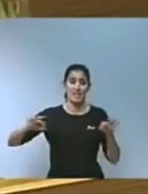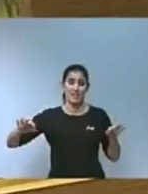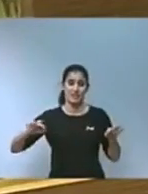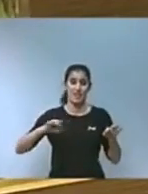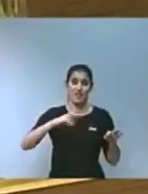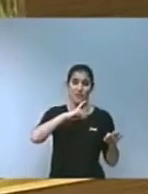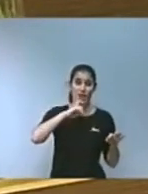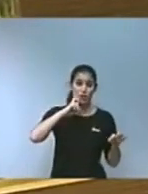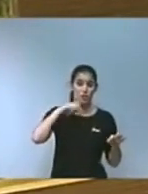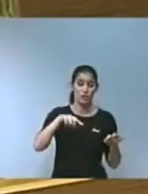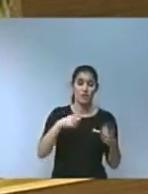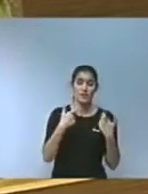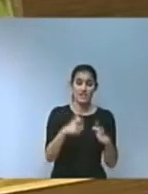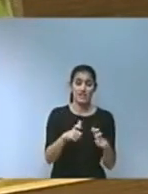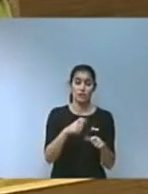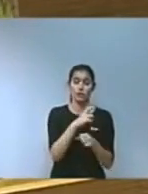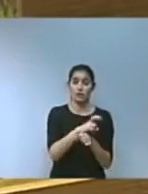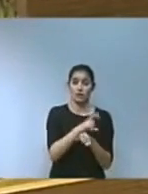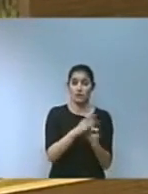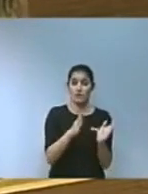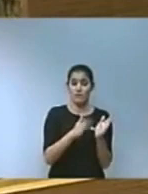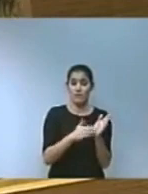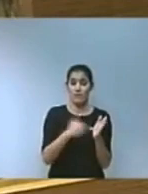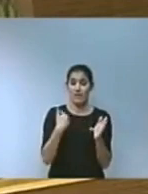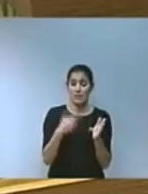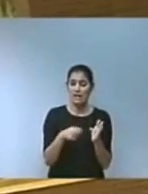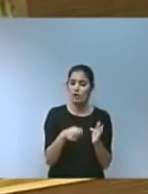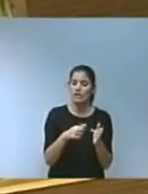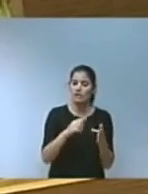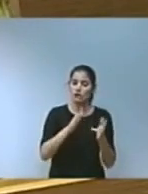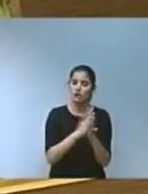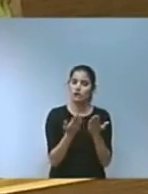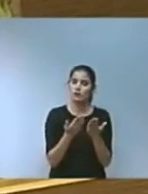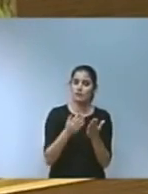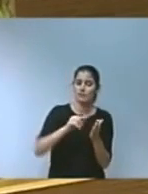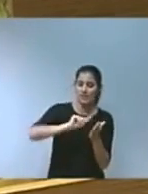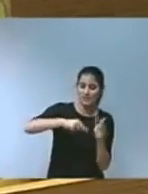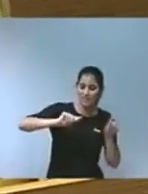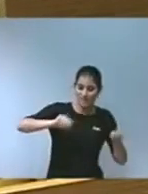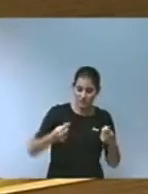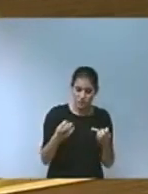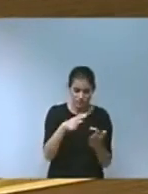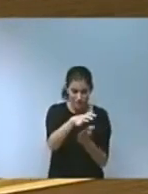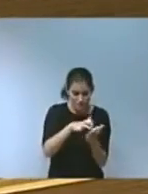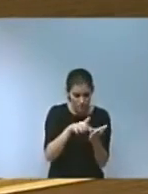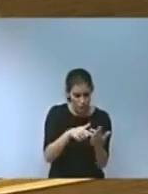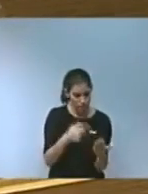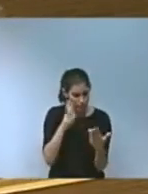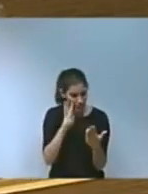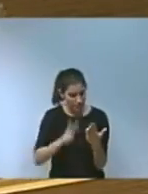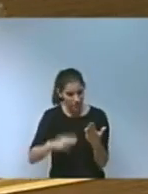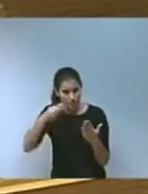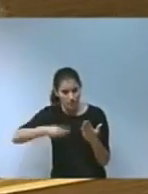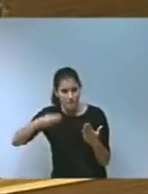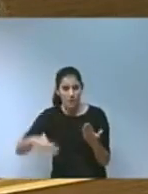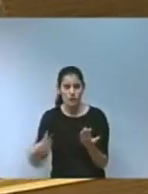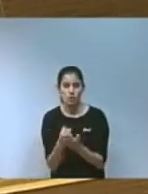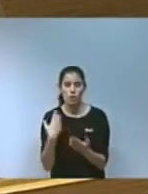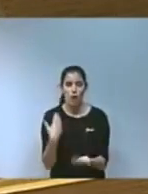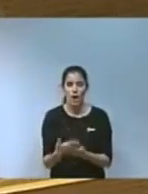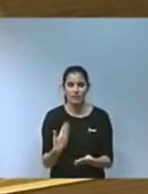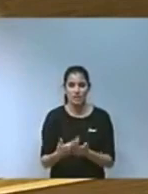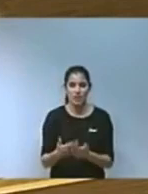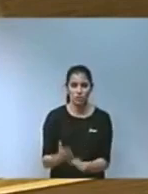'aquestos tractats s'han de tindre els elements i els informes s'han de tindre garantits abans de ser